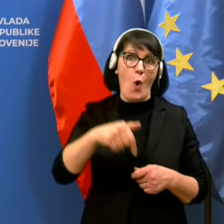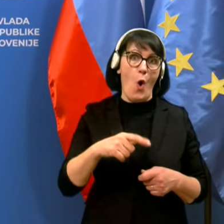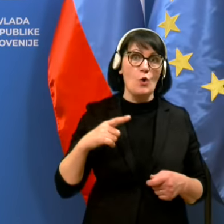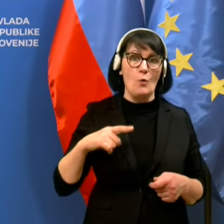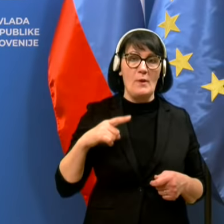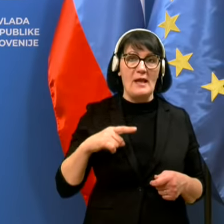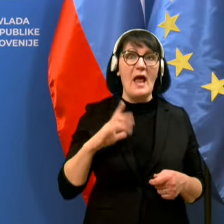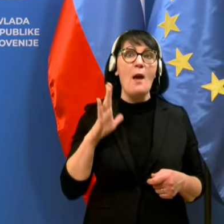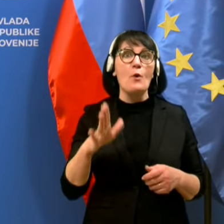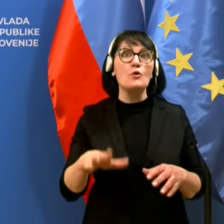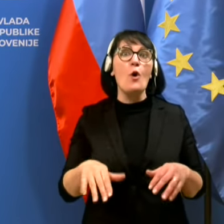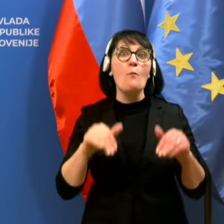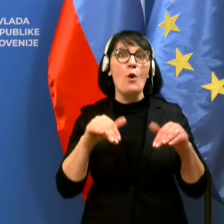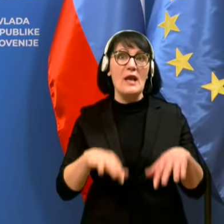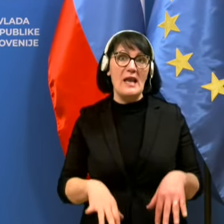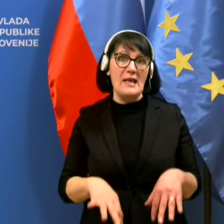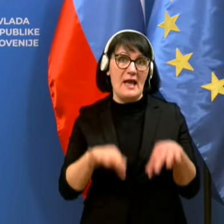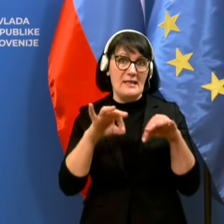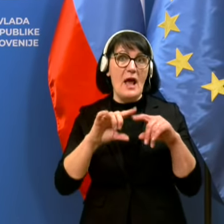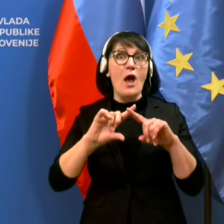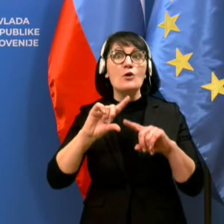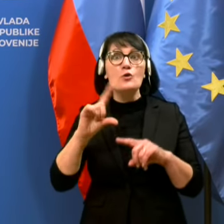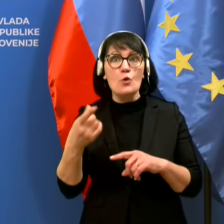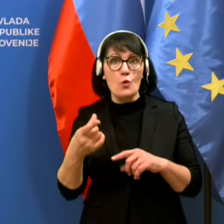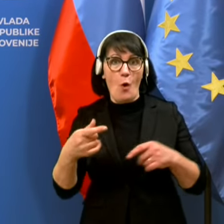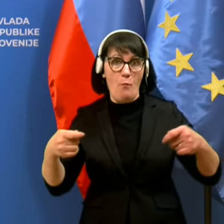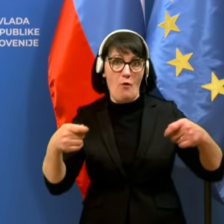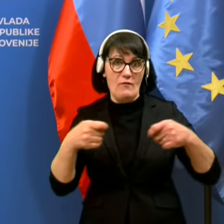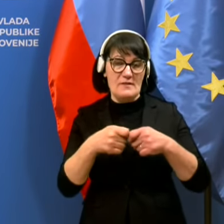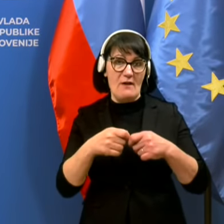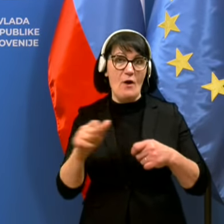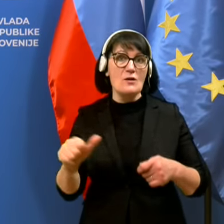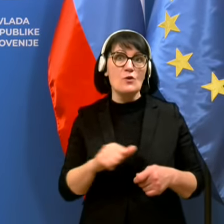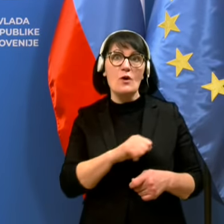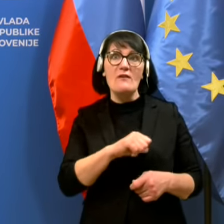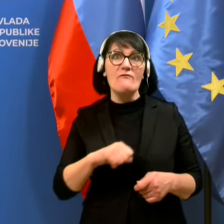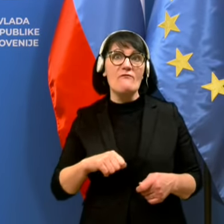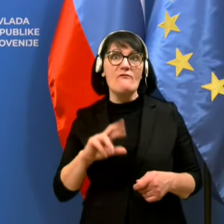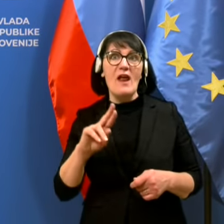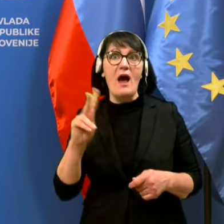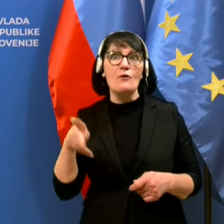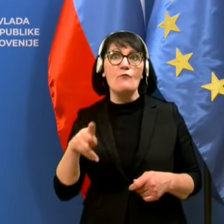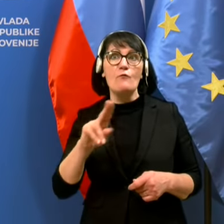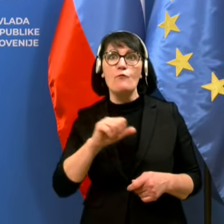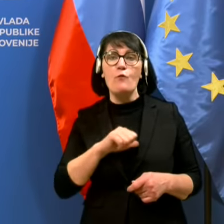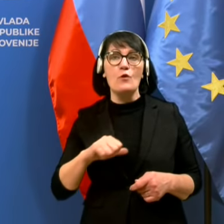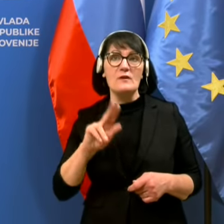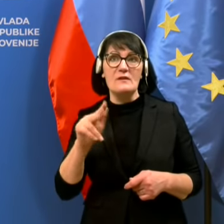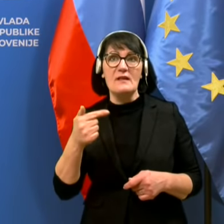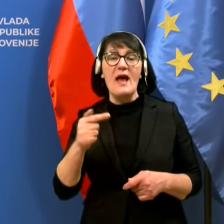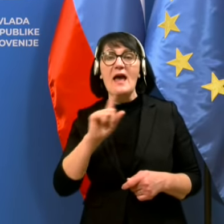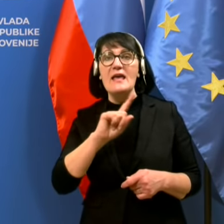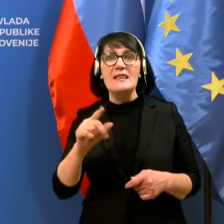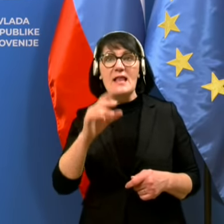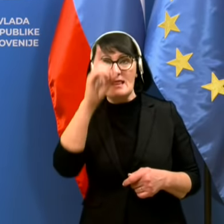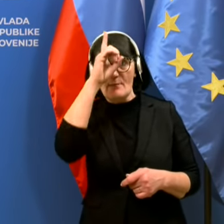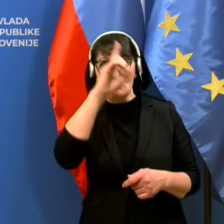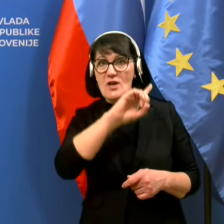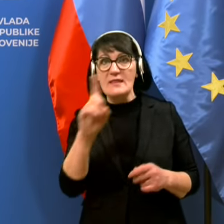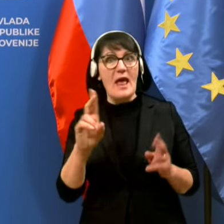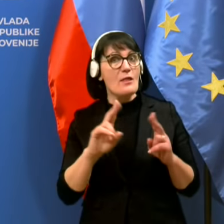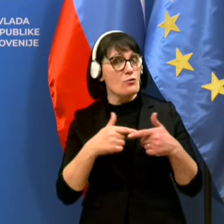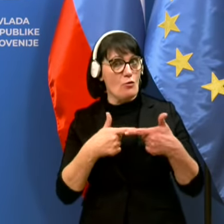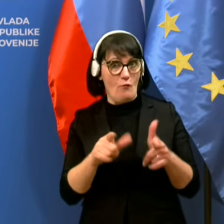si bodo morali najti eno drugo povezavo, kajti Frankfurt in Nemčija ne omogoča več transitnega potovanja